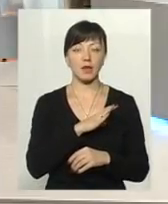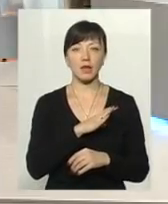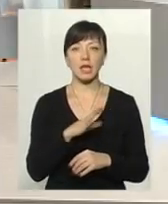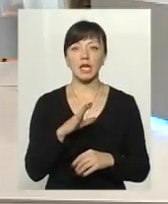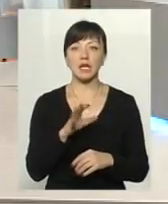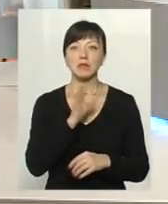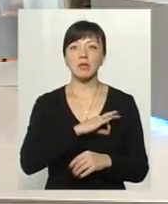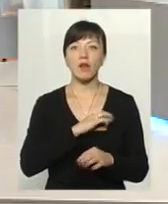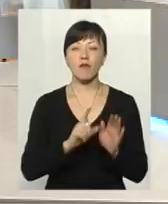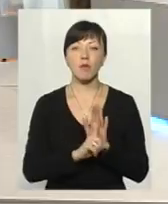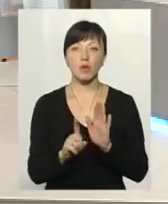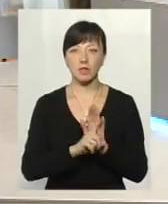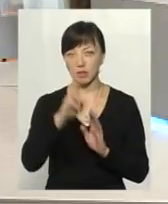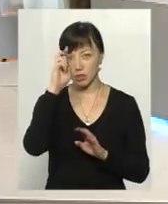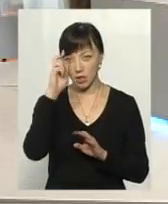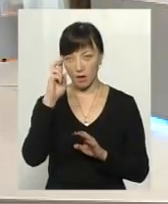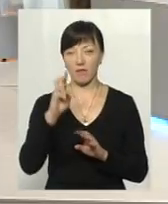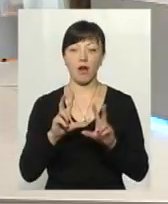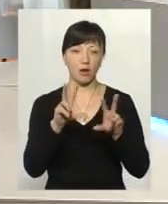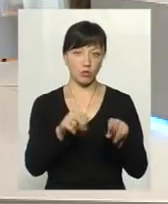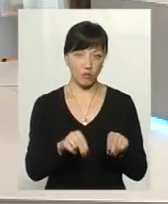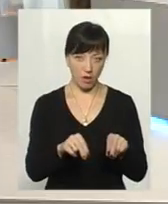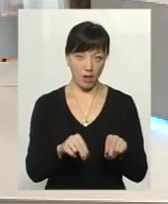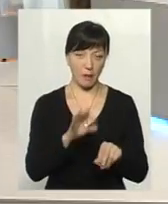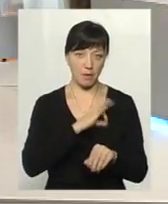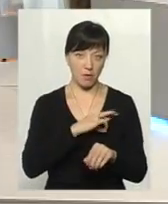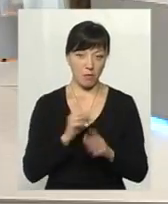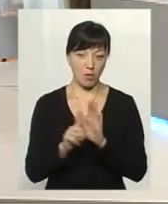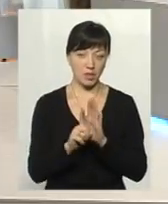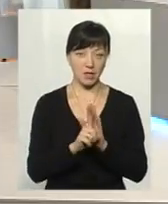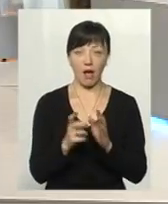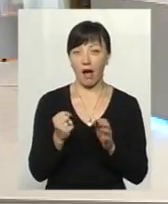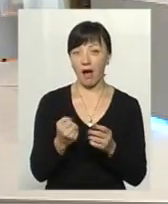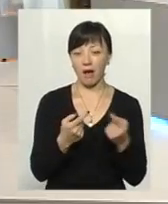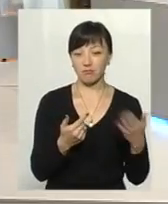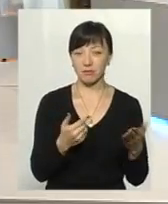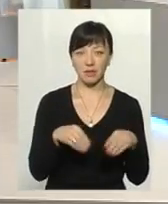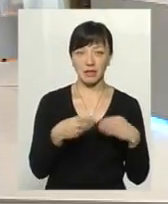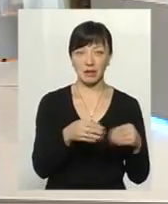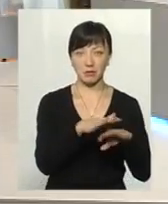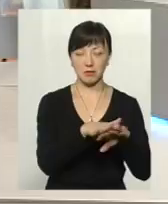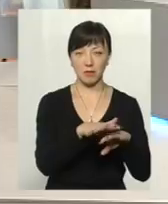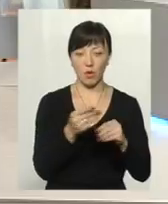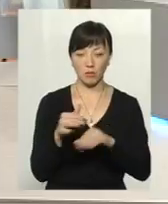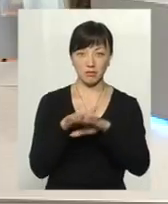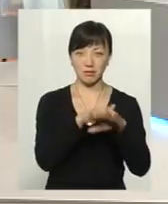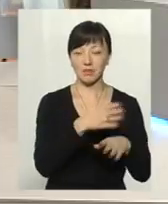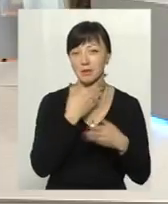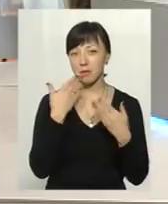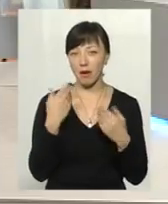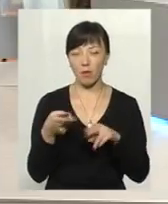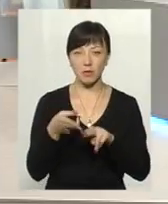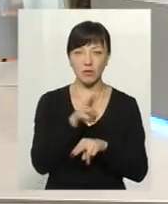з пільговим проїздом? Держава, з одного боку, гарантувала пільговикам, з іншого вона не дала на місця достатньо коштів, щоб